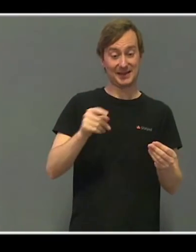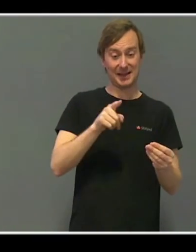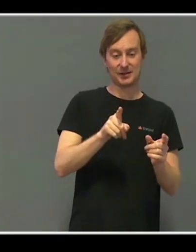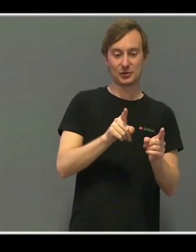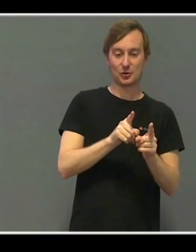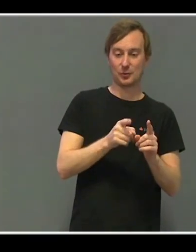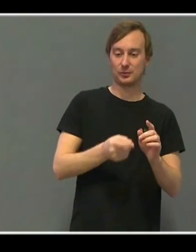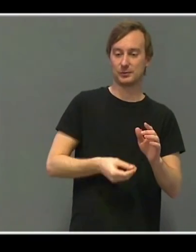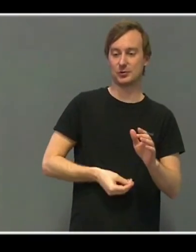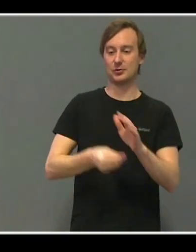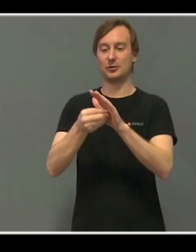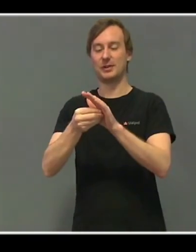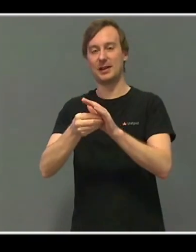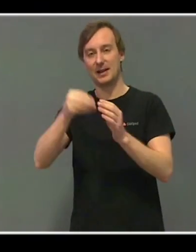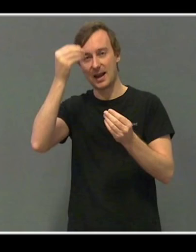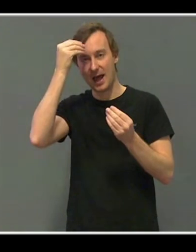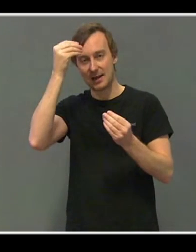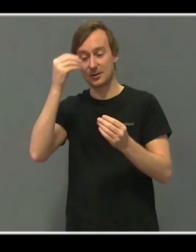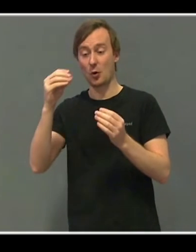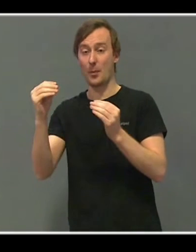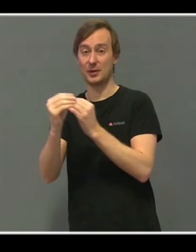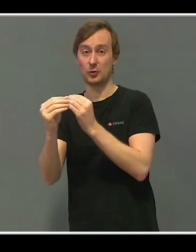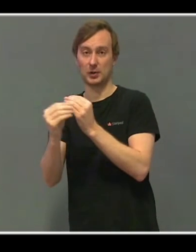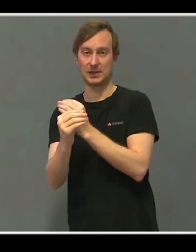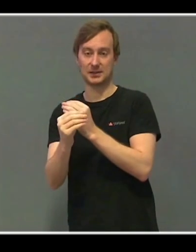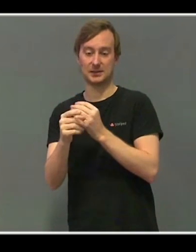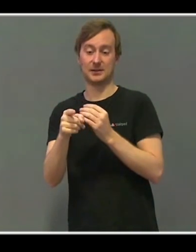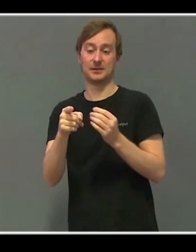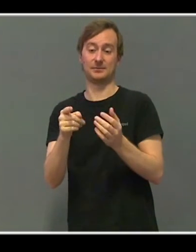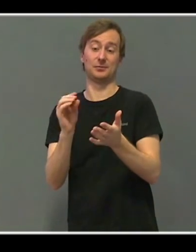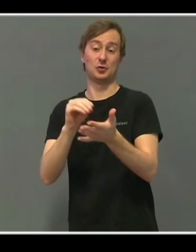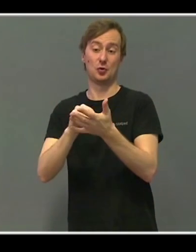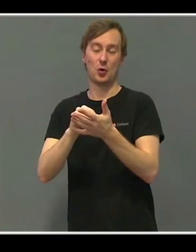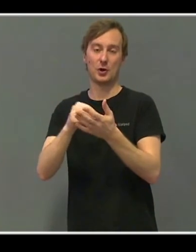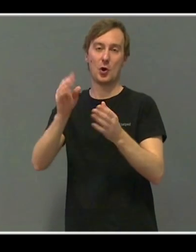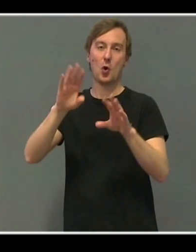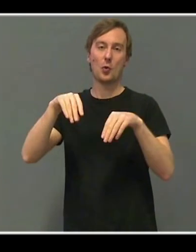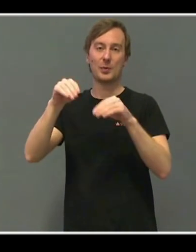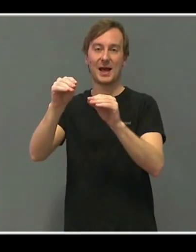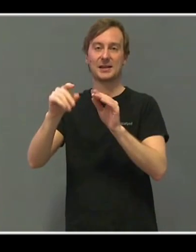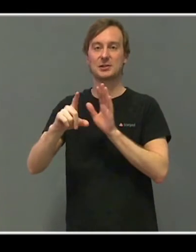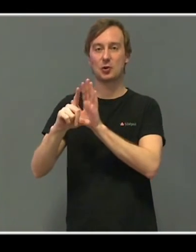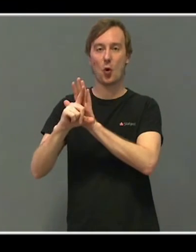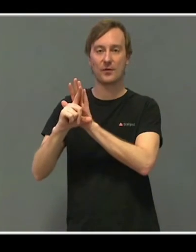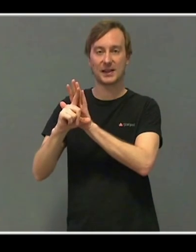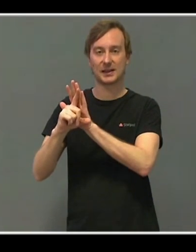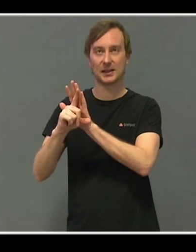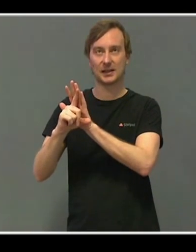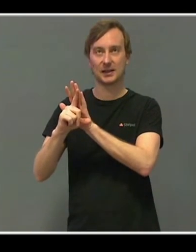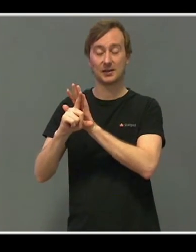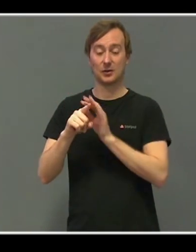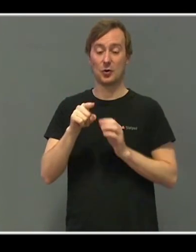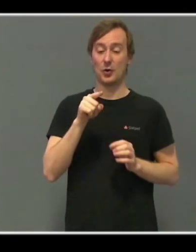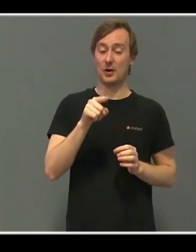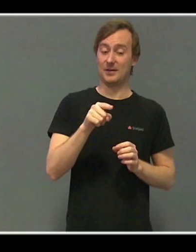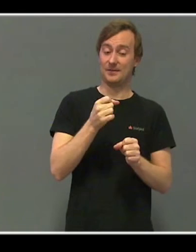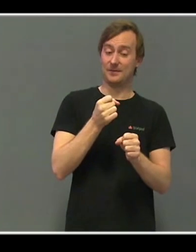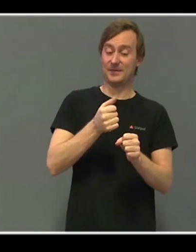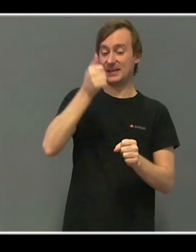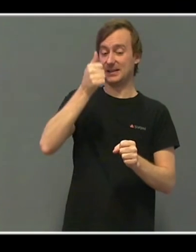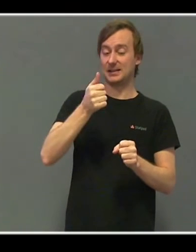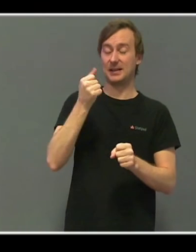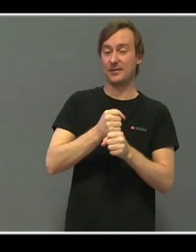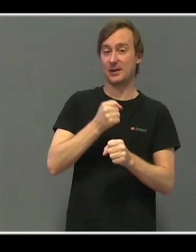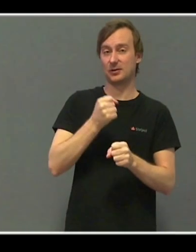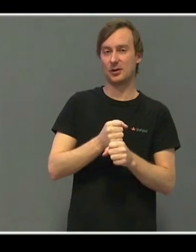læring og pedagogikk. Det står i opplæringsloven. Og jeg tenker at dette er et såpass viktig verktøy, at jeg tenker